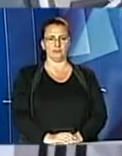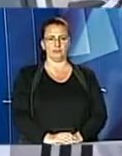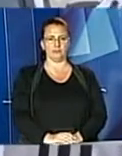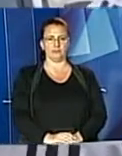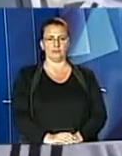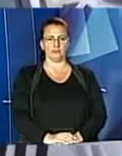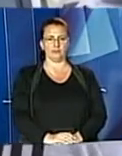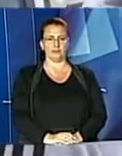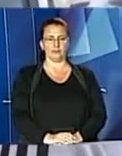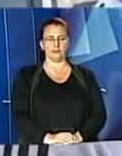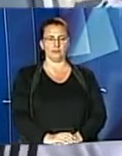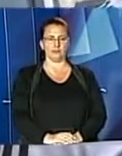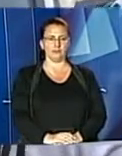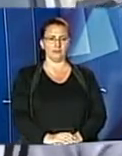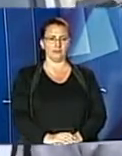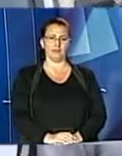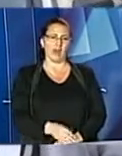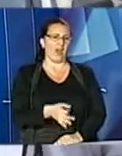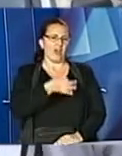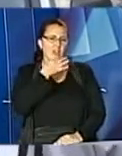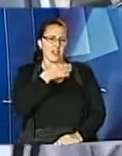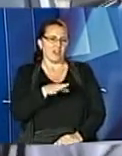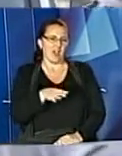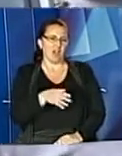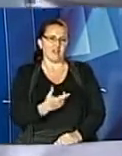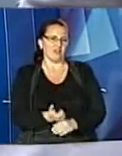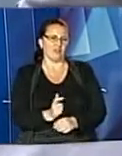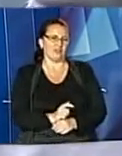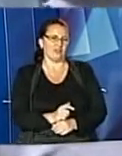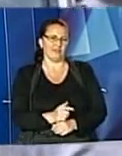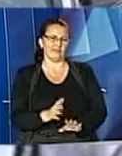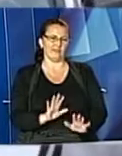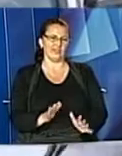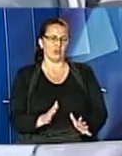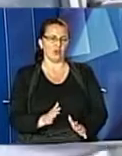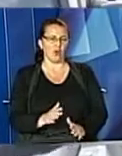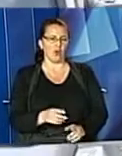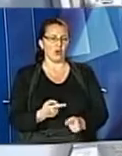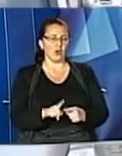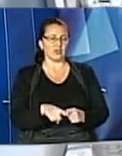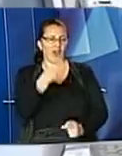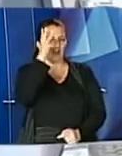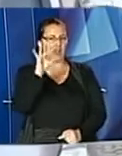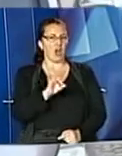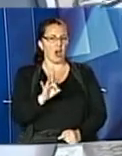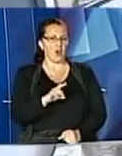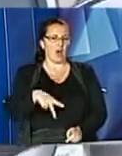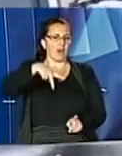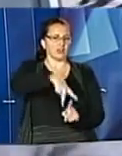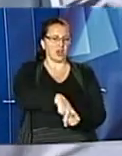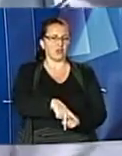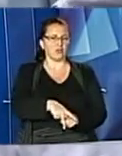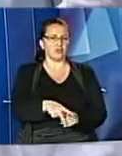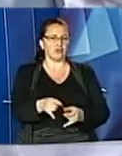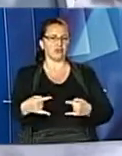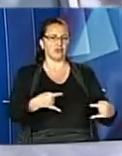Нововведення не дуже, тому що князя Романа завжди загружена транспортом, паркування, що зліво,